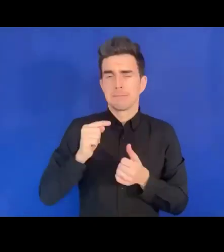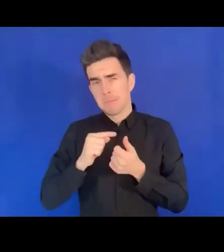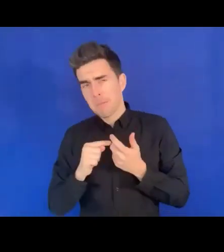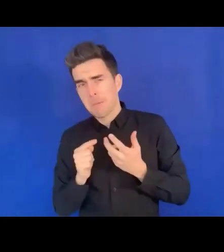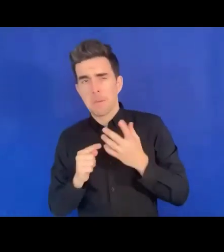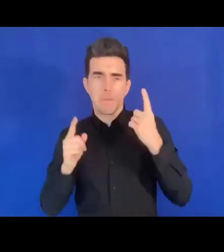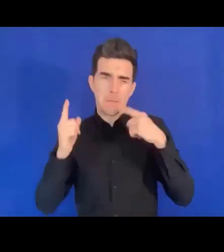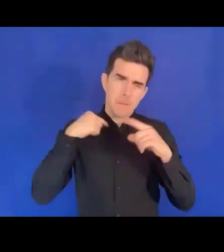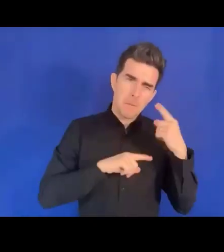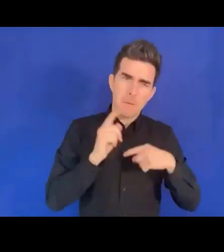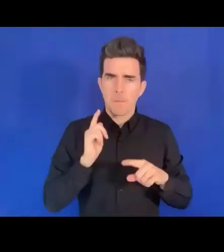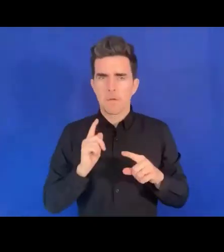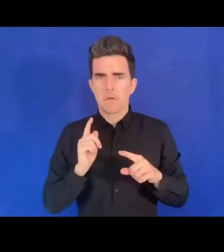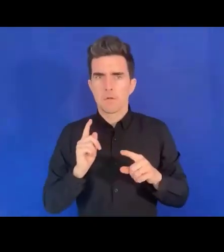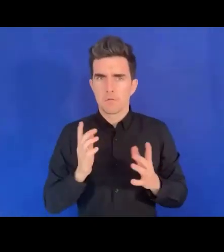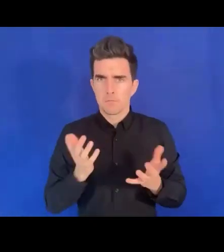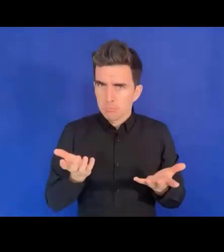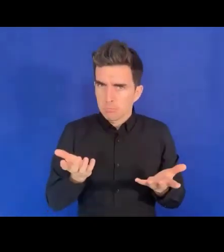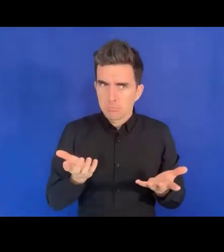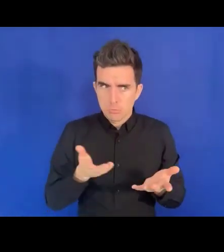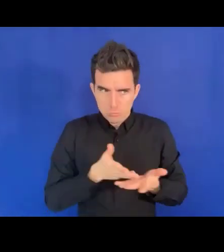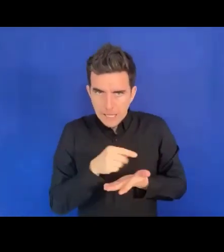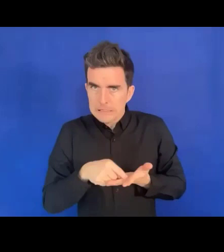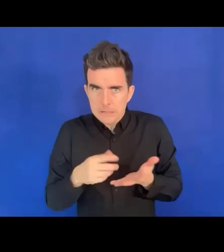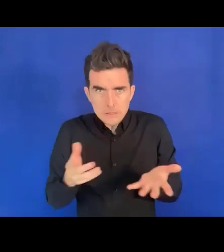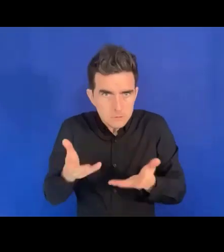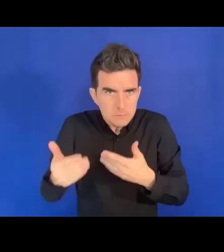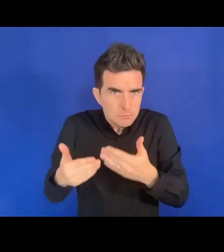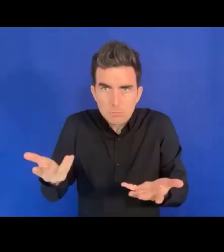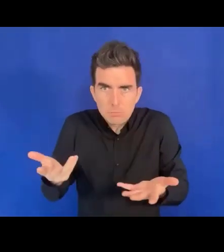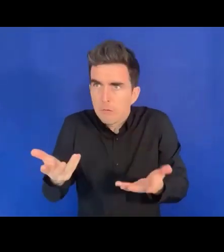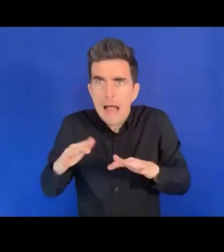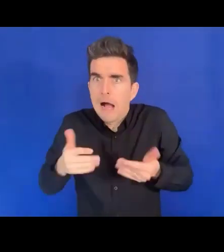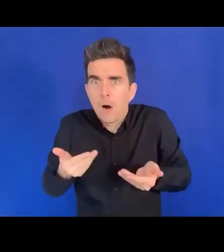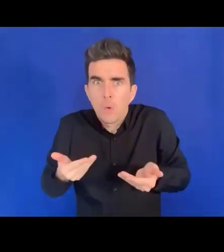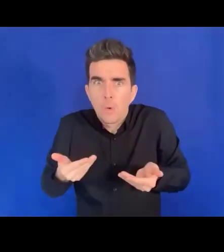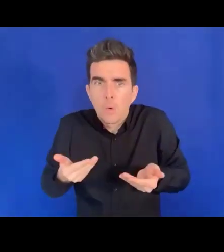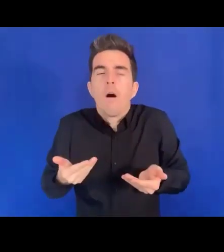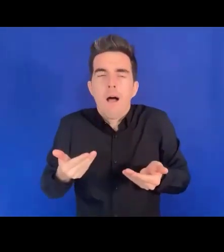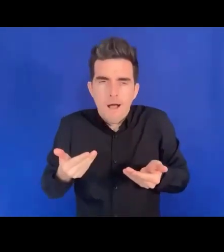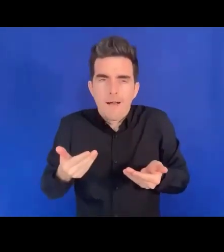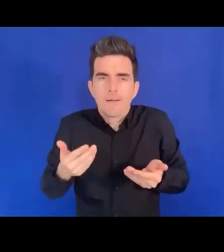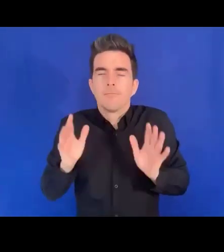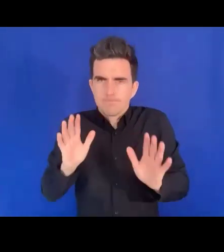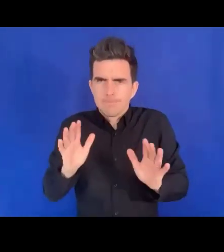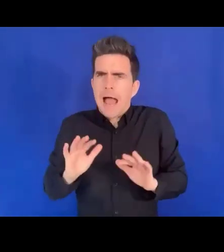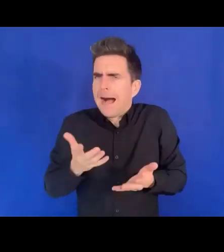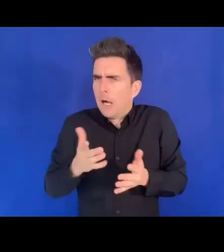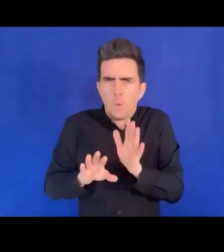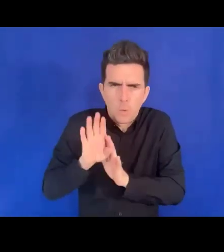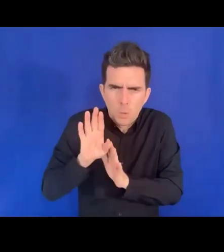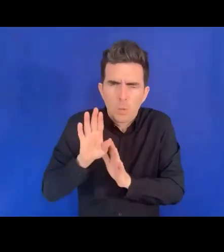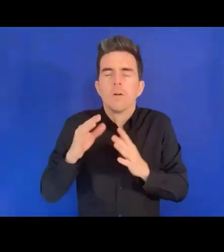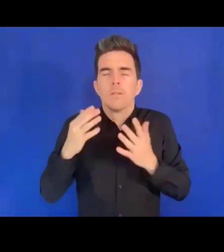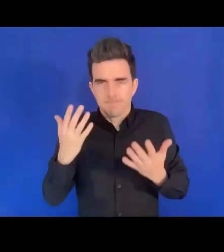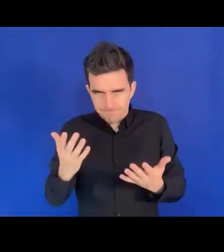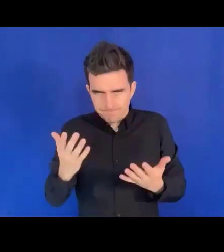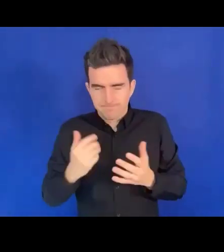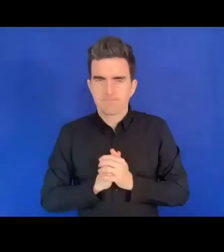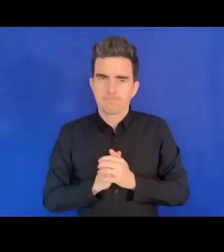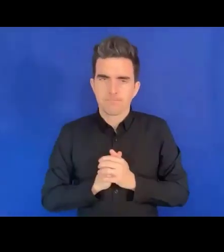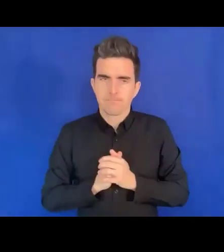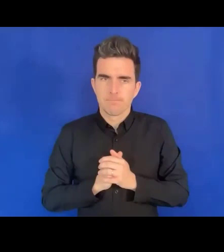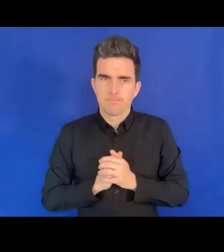demeure est comment est-ce que nous pouvons concrètement réaliser cela. Je pense que, dans un premier temps, nous devons travailler avec les